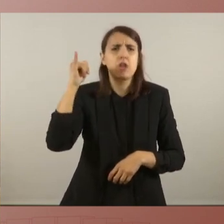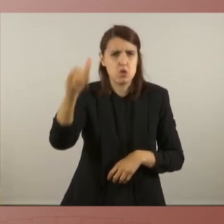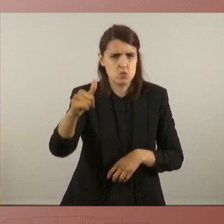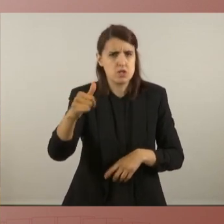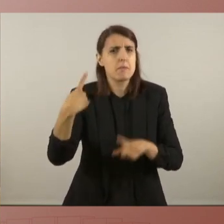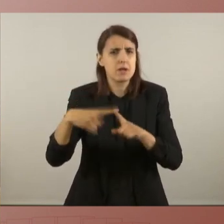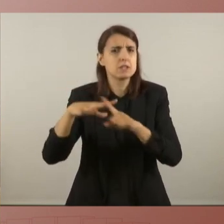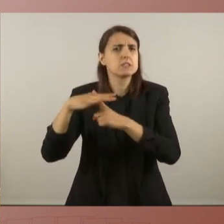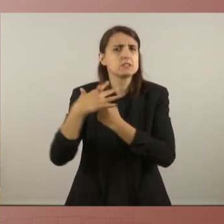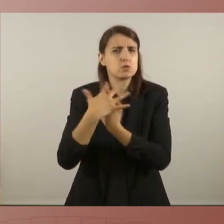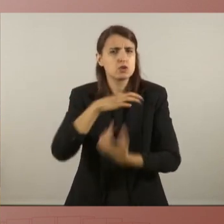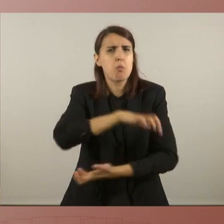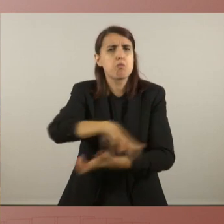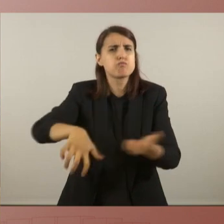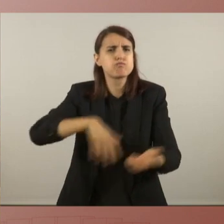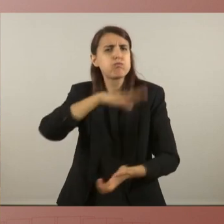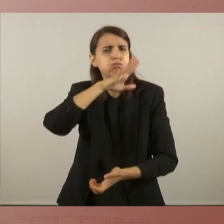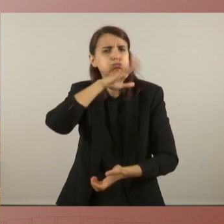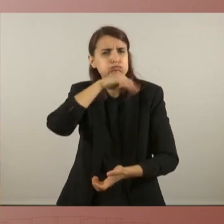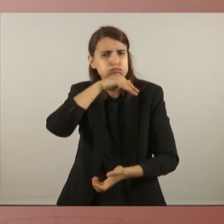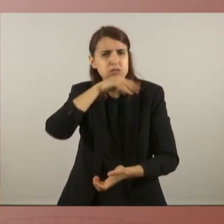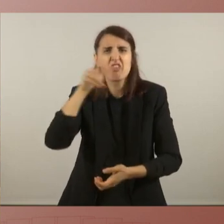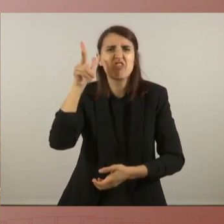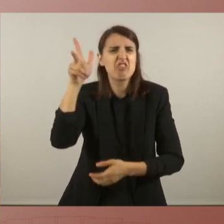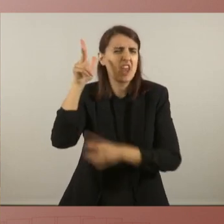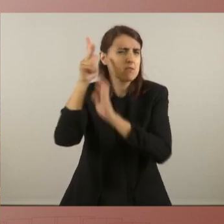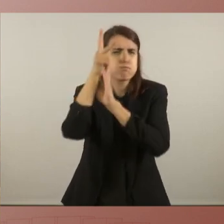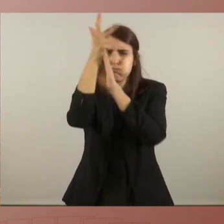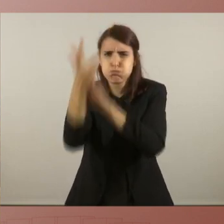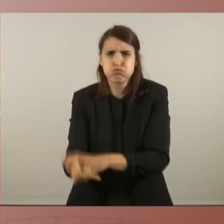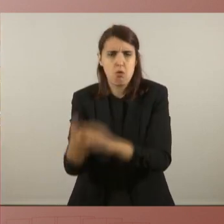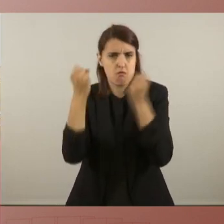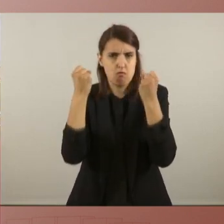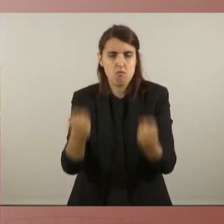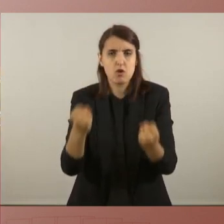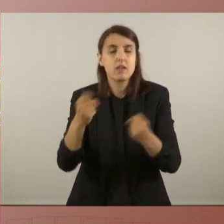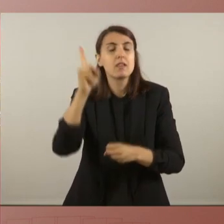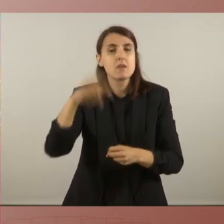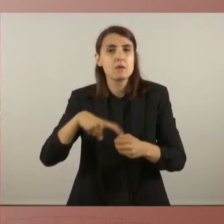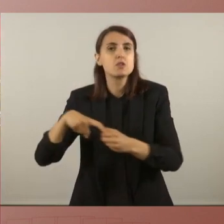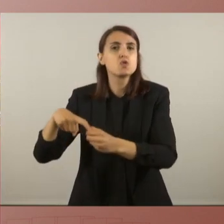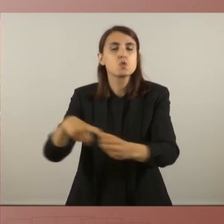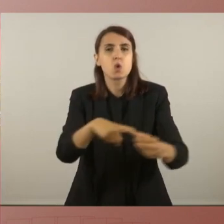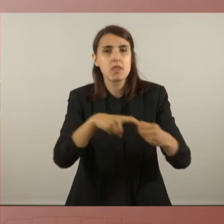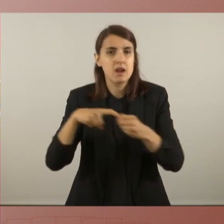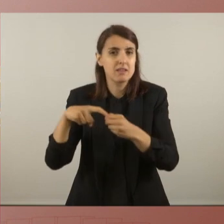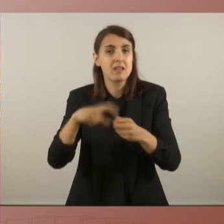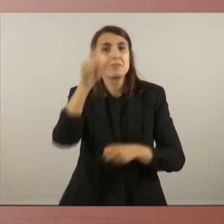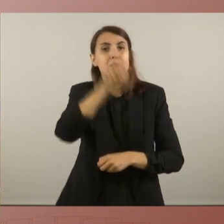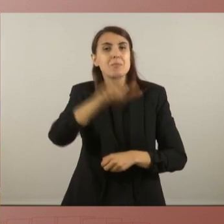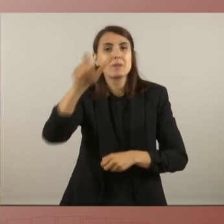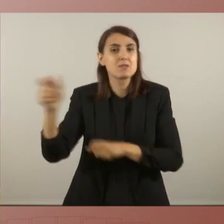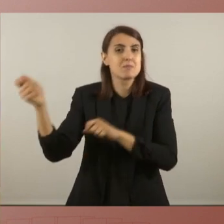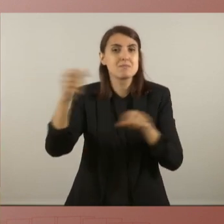violenta d'opressió i vulneració flagrant dels seus drets. Solidaritat també amb totes les persones migrants